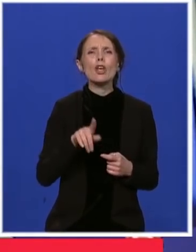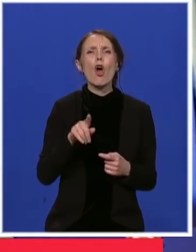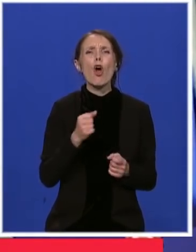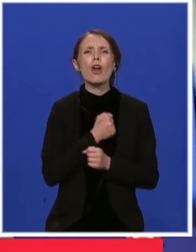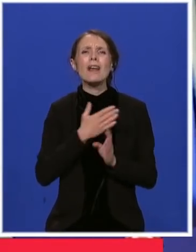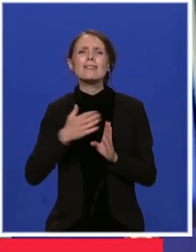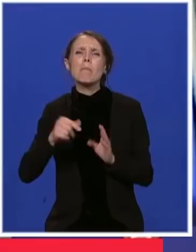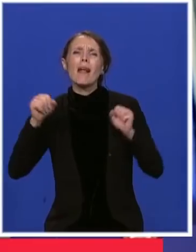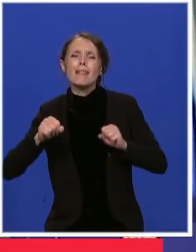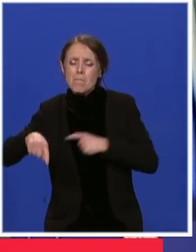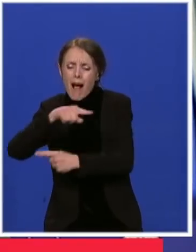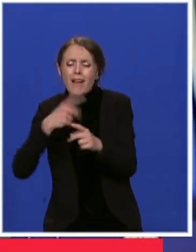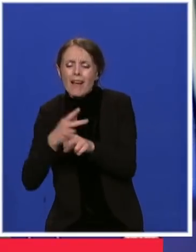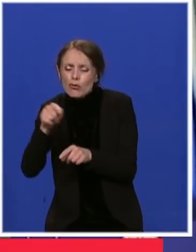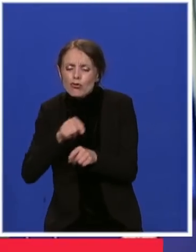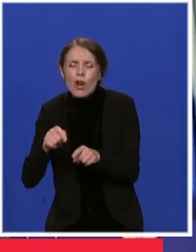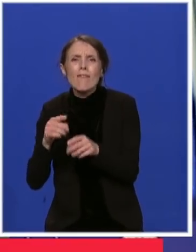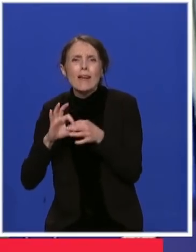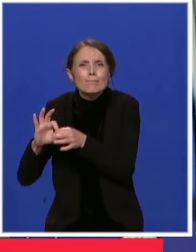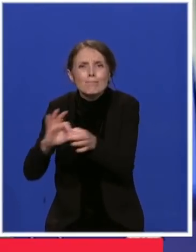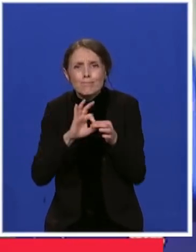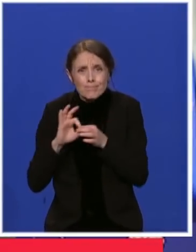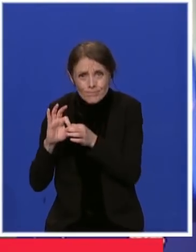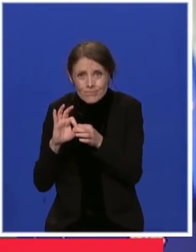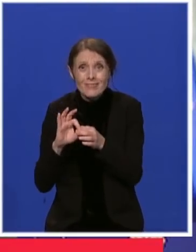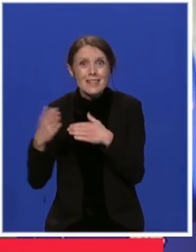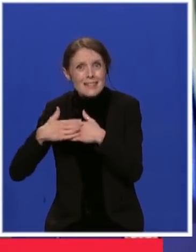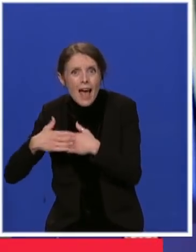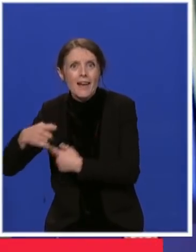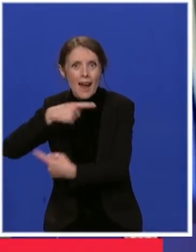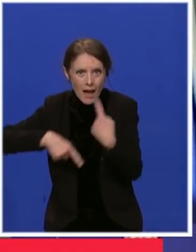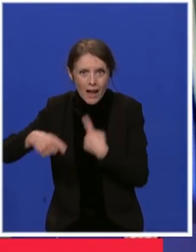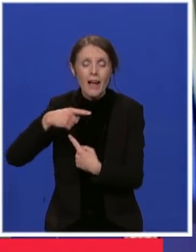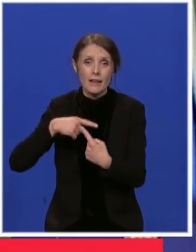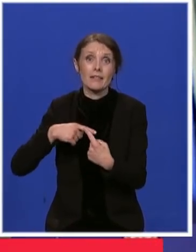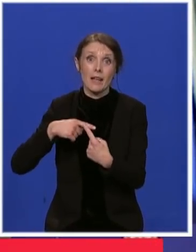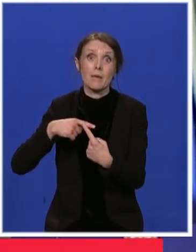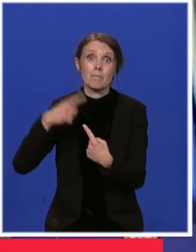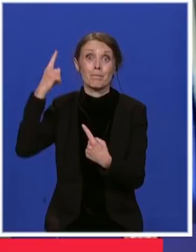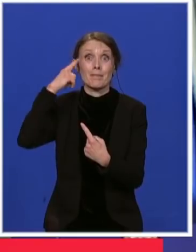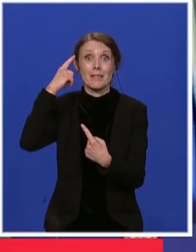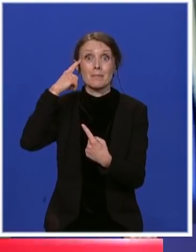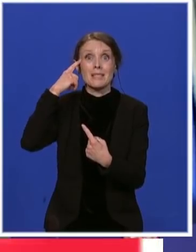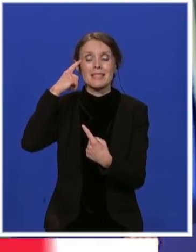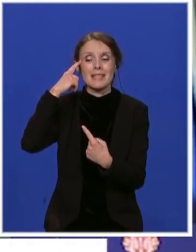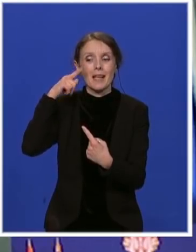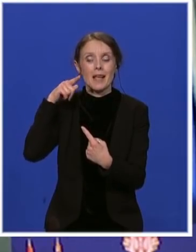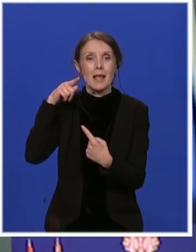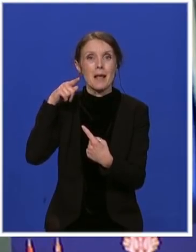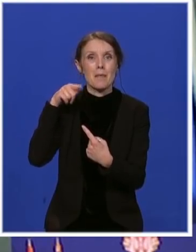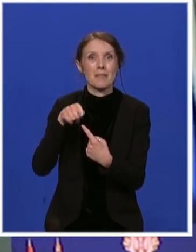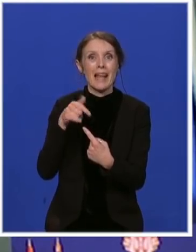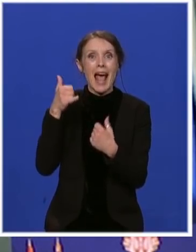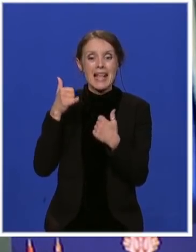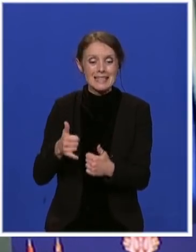je to jedna od oblasti u kojoj je zapravo kriza pomogla da dođe na